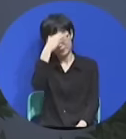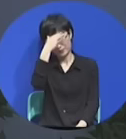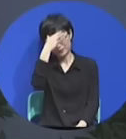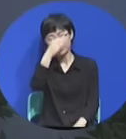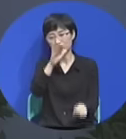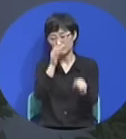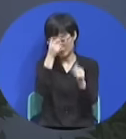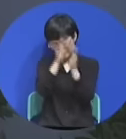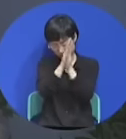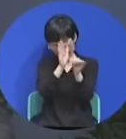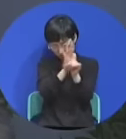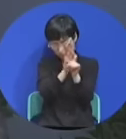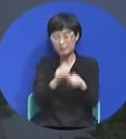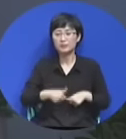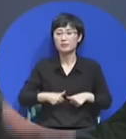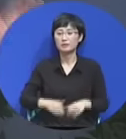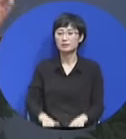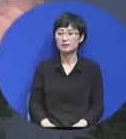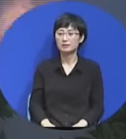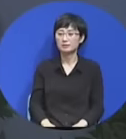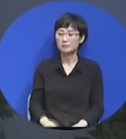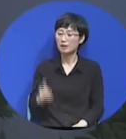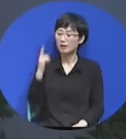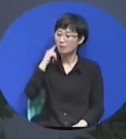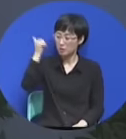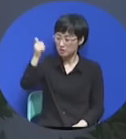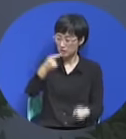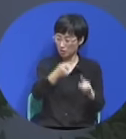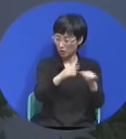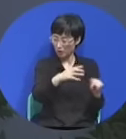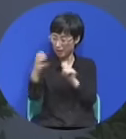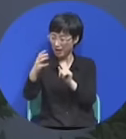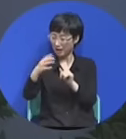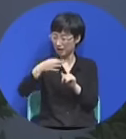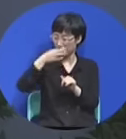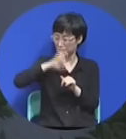아니 교회를 이용하는 그런 목사 안 나오도록 기도 해야 돼요.